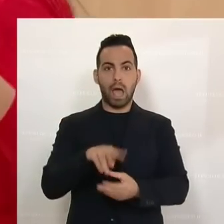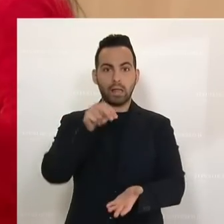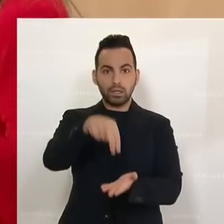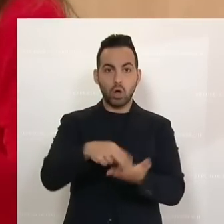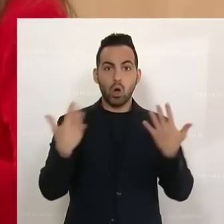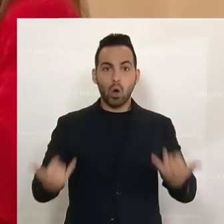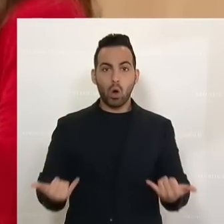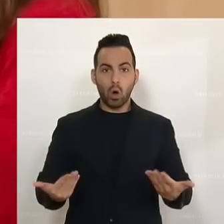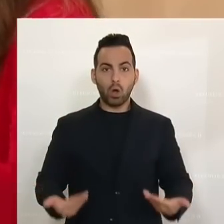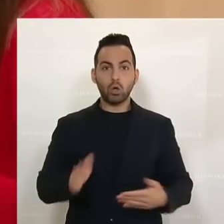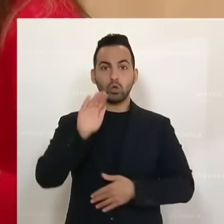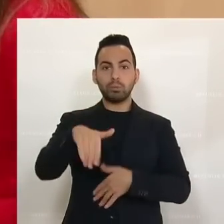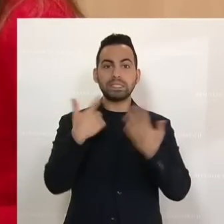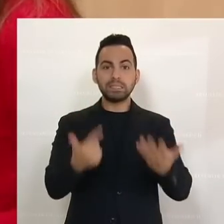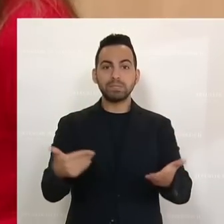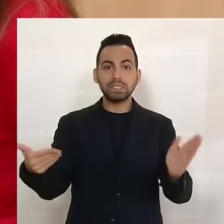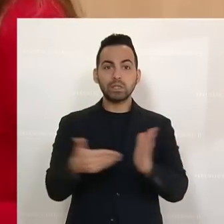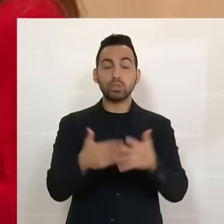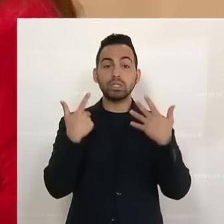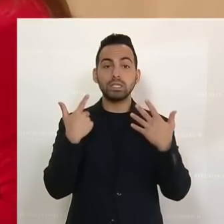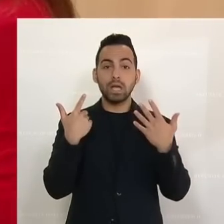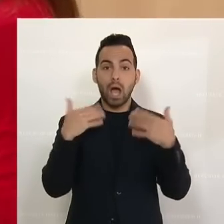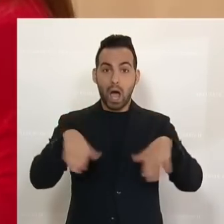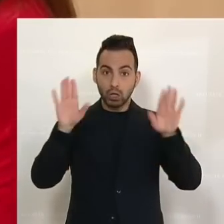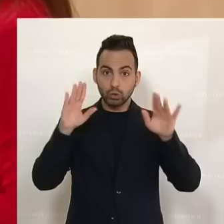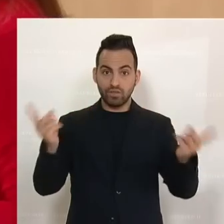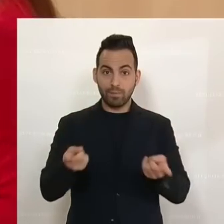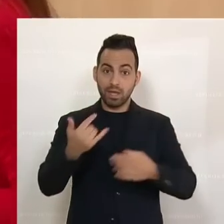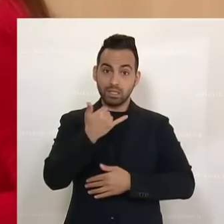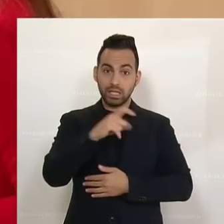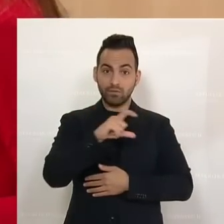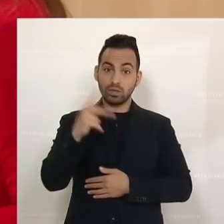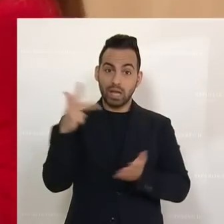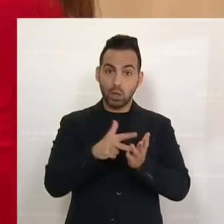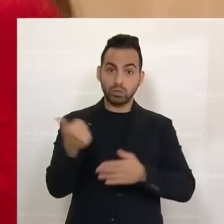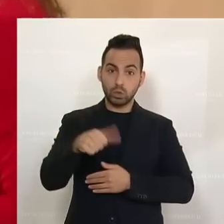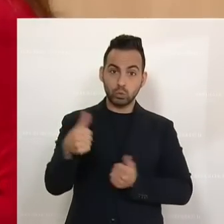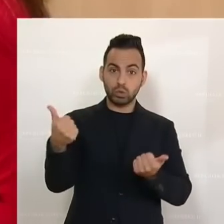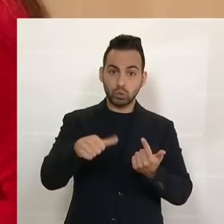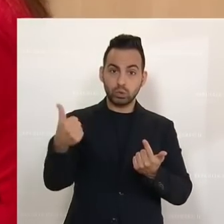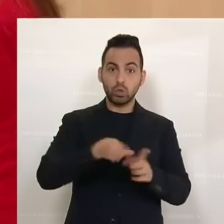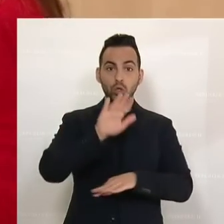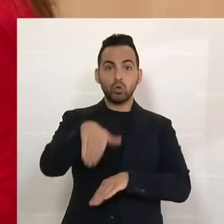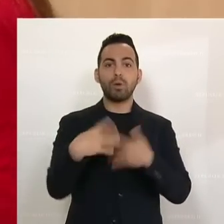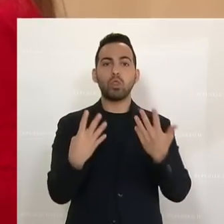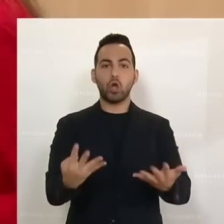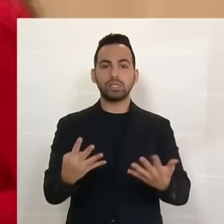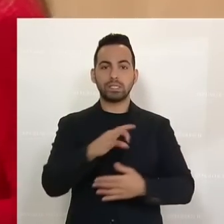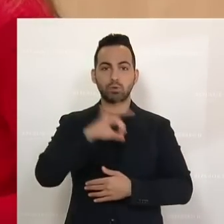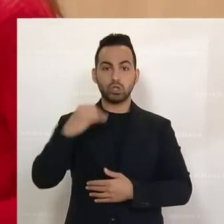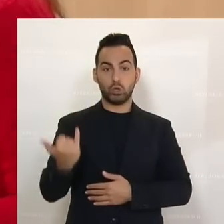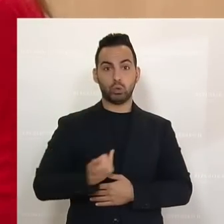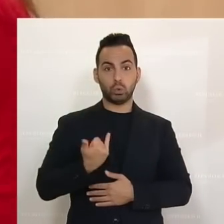heuer über 70.000 Asylwerber, ja, im Schnitt jede Woche 3.000 dazu, über 90 Prozent junge